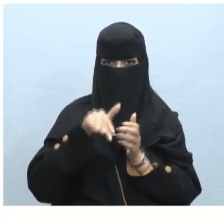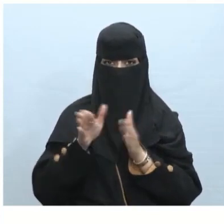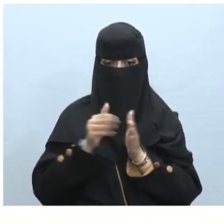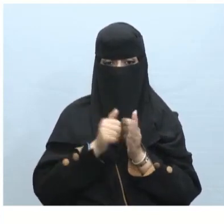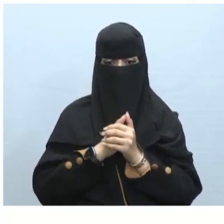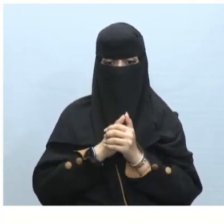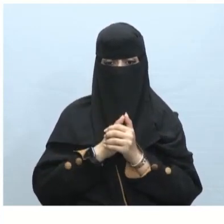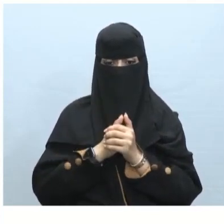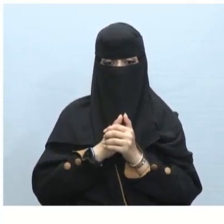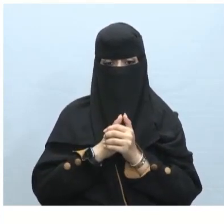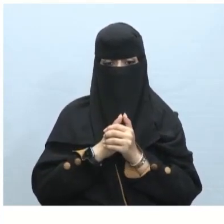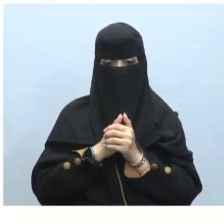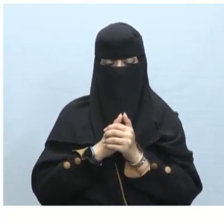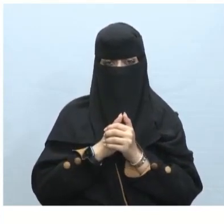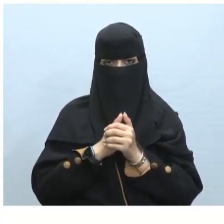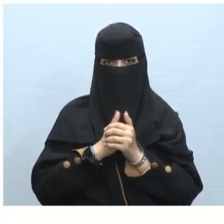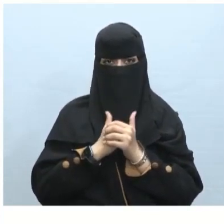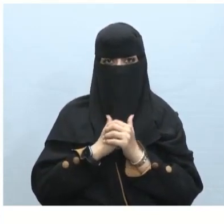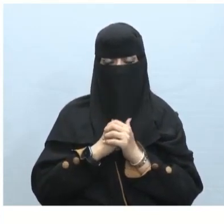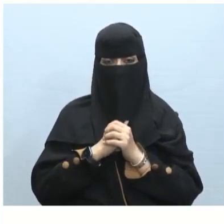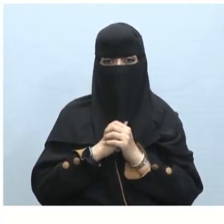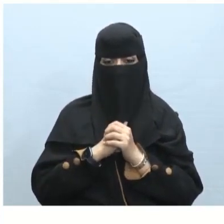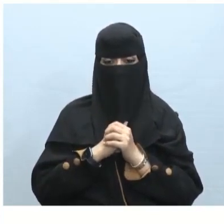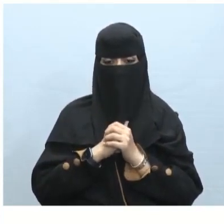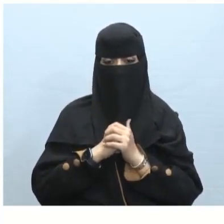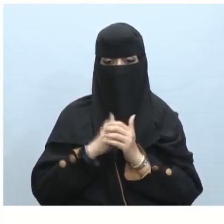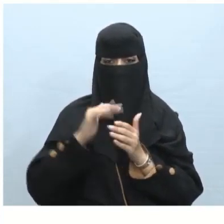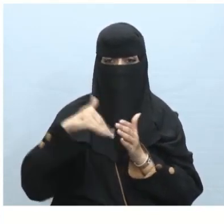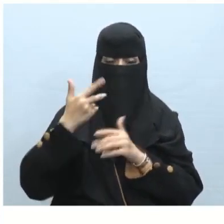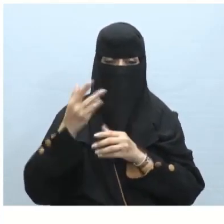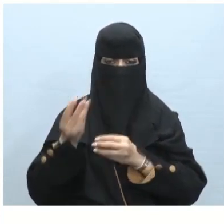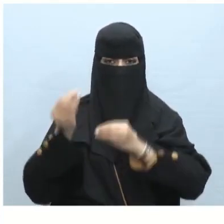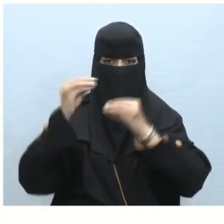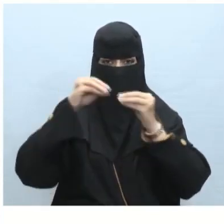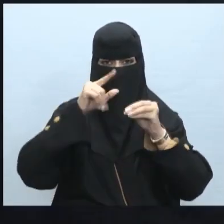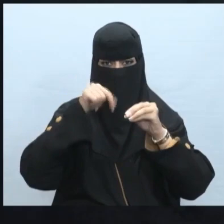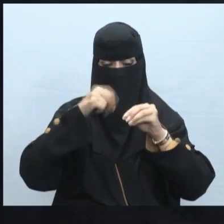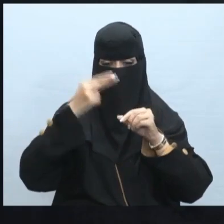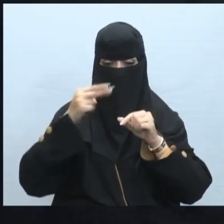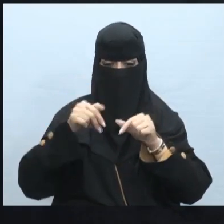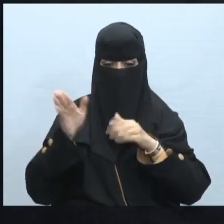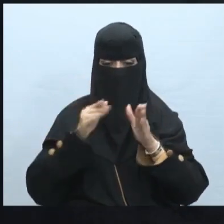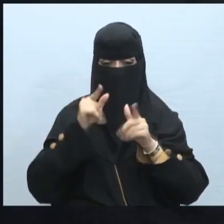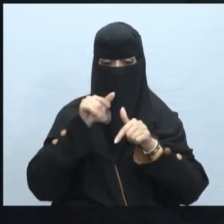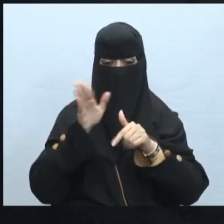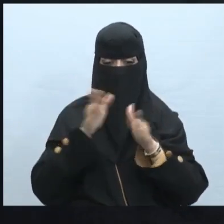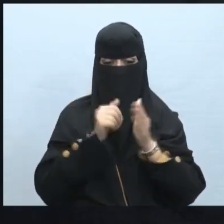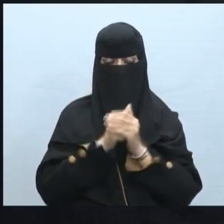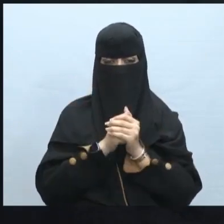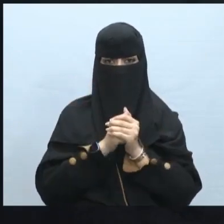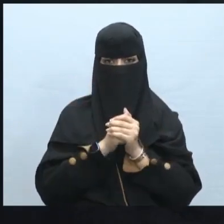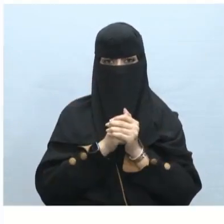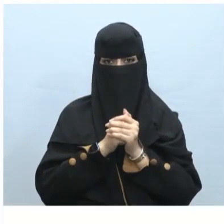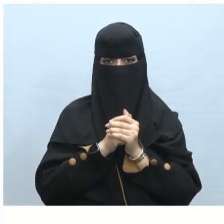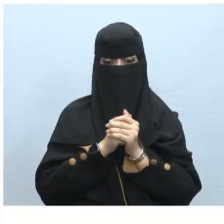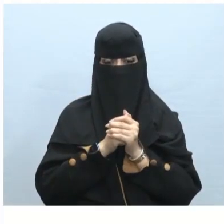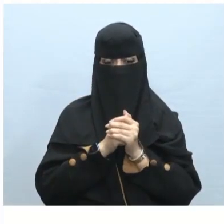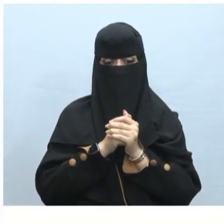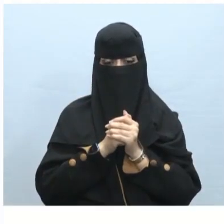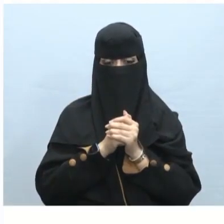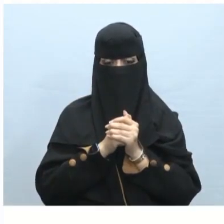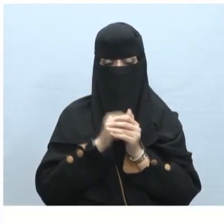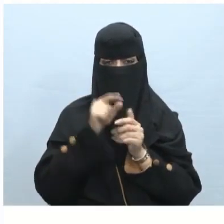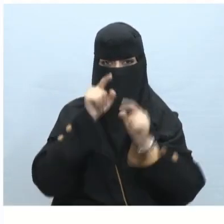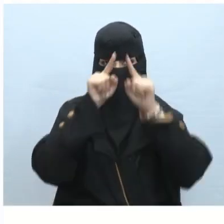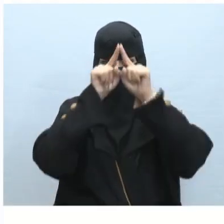البرنامج بعد ذلك سيتم إدراج رسم SmartArt إلى الشريحة